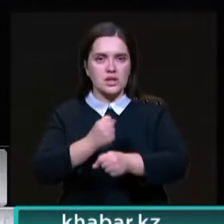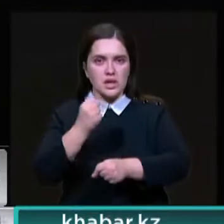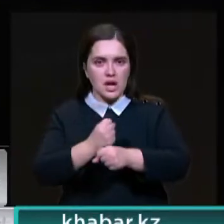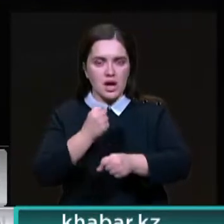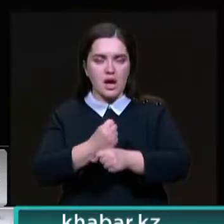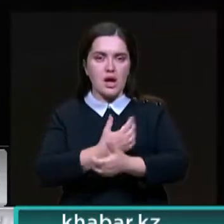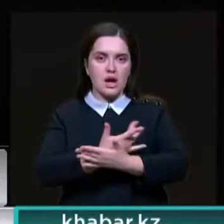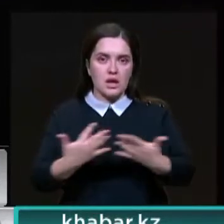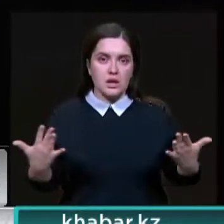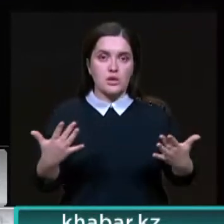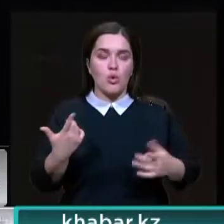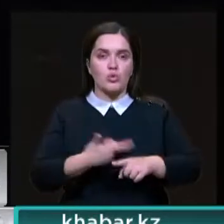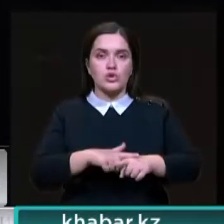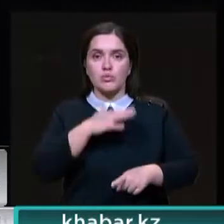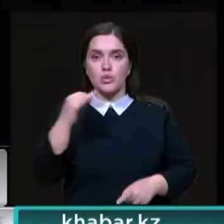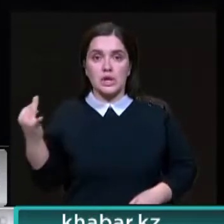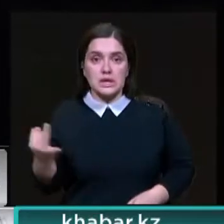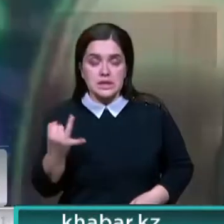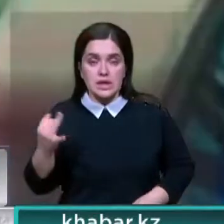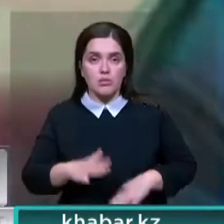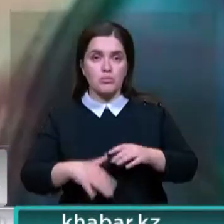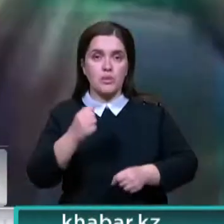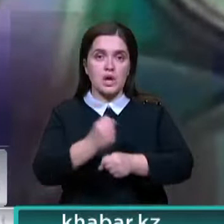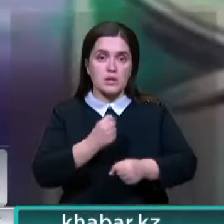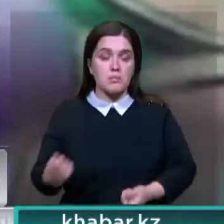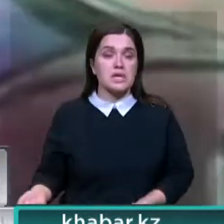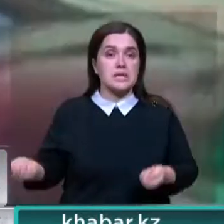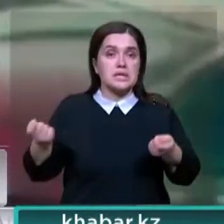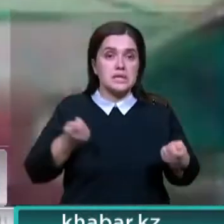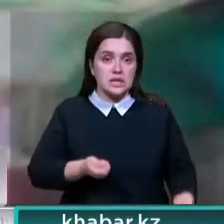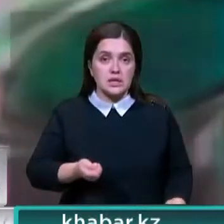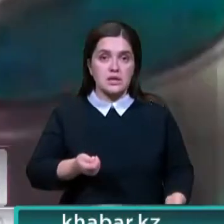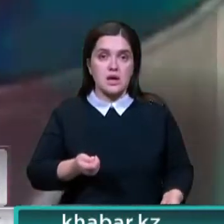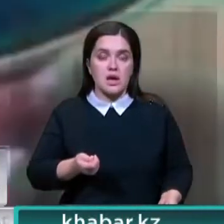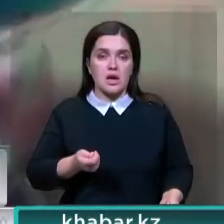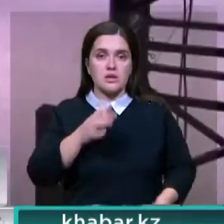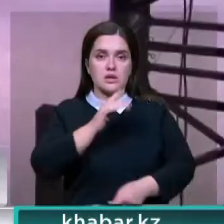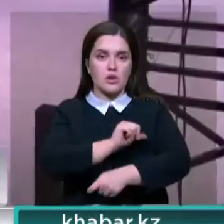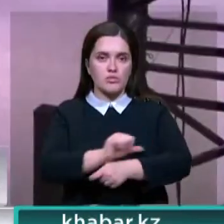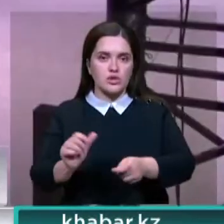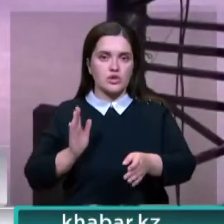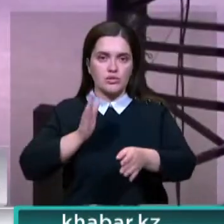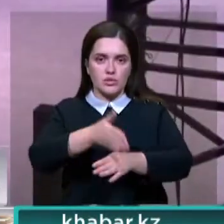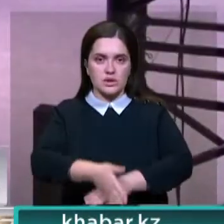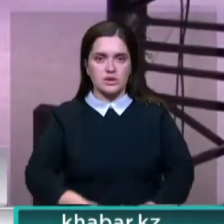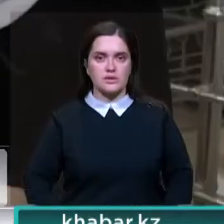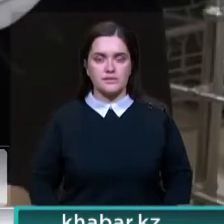ремесленничество. Очень много интересных поделок и сувениров привезли с собой зарубежные гости.